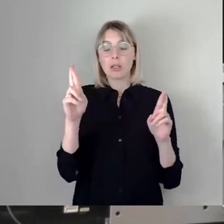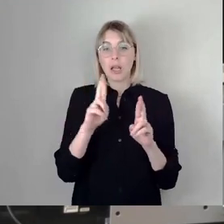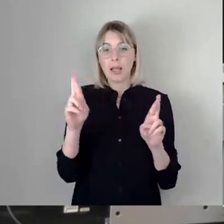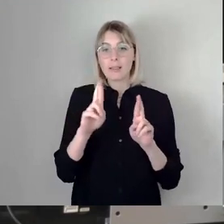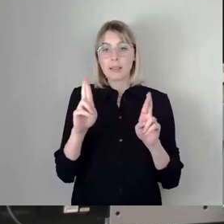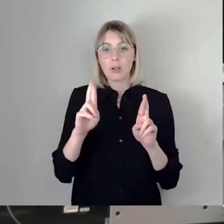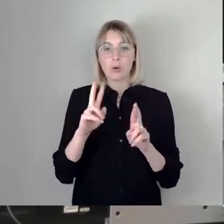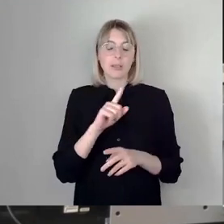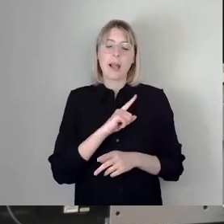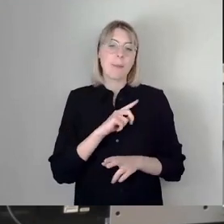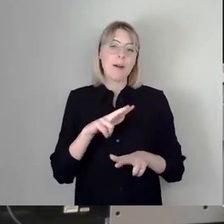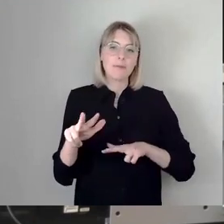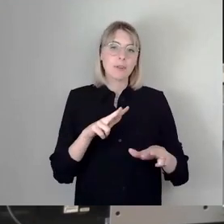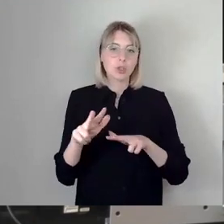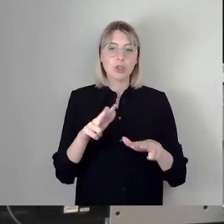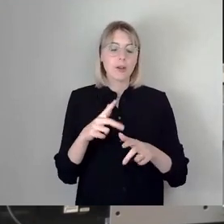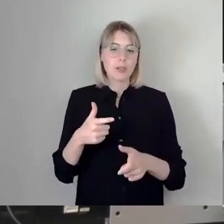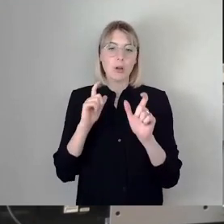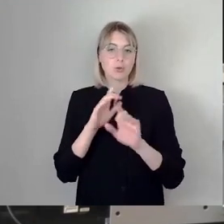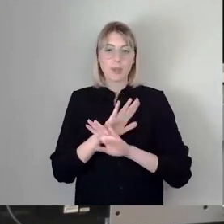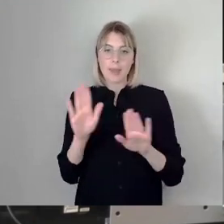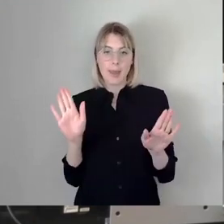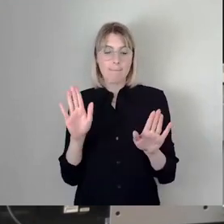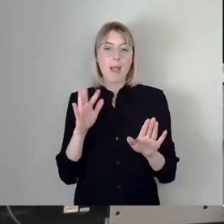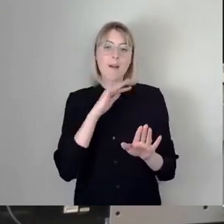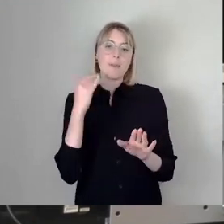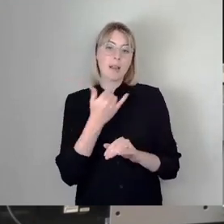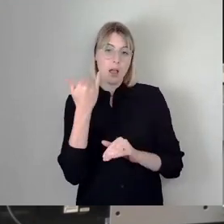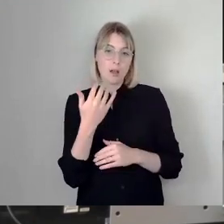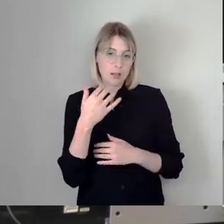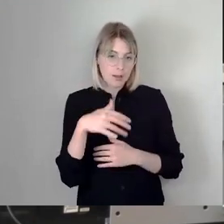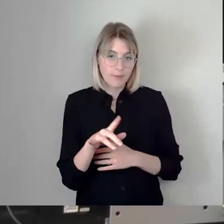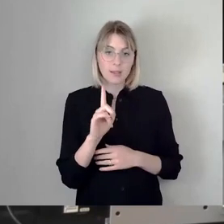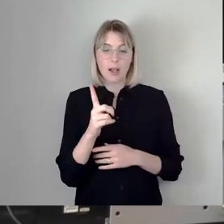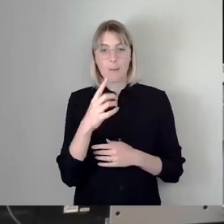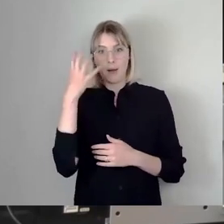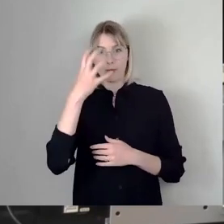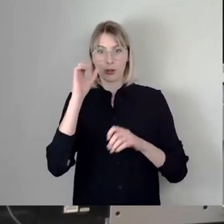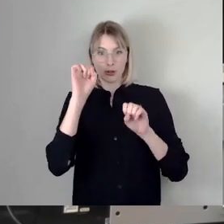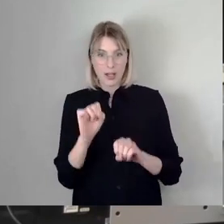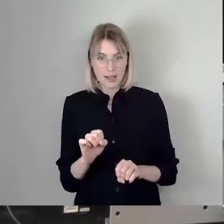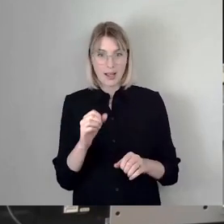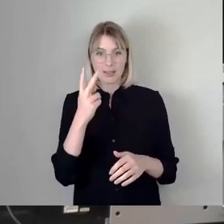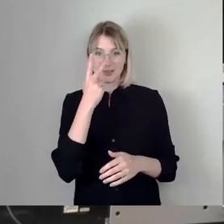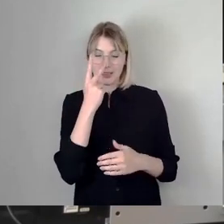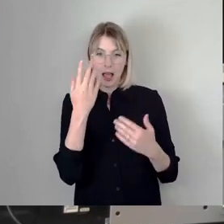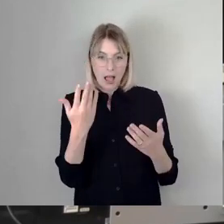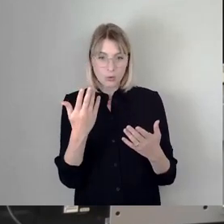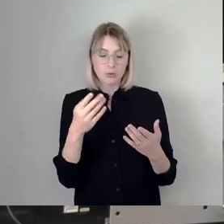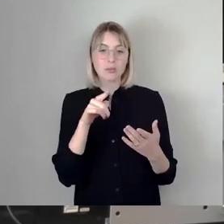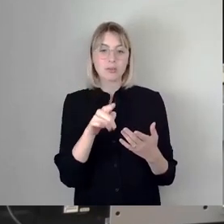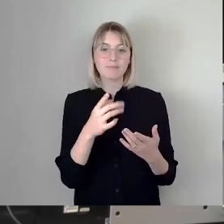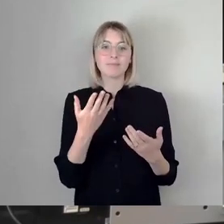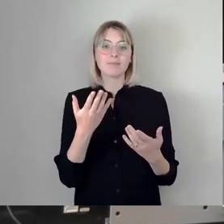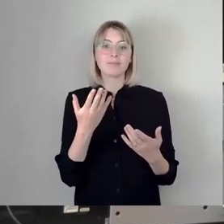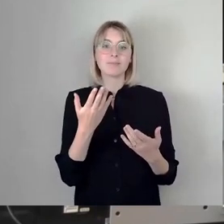Wirtschaftsförderungsausschuss, ich war das viele Jahre, kann mir das durchaus vorstellen, dass der Wiefel sich gar nicht